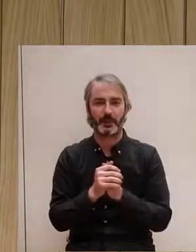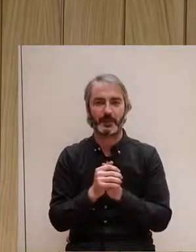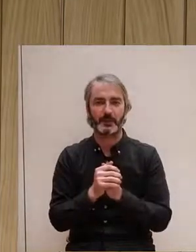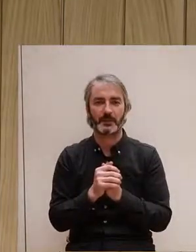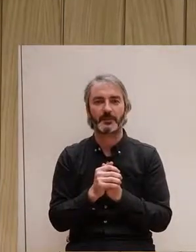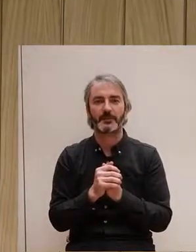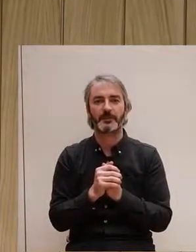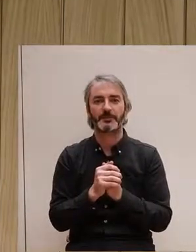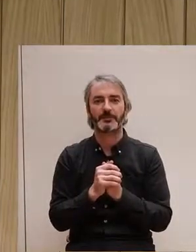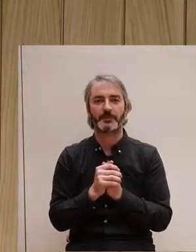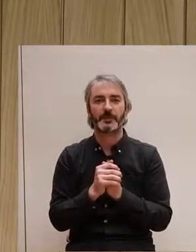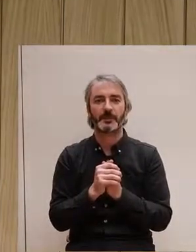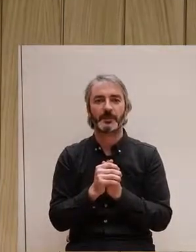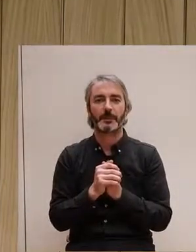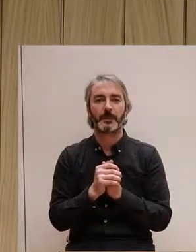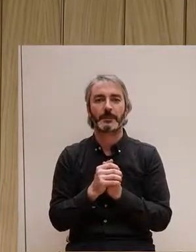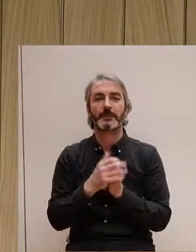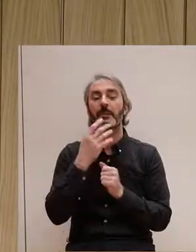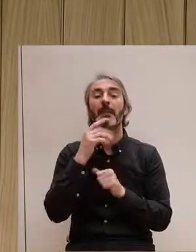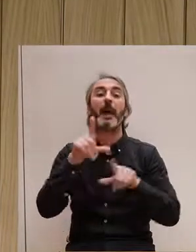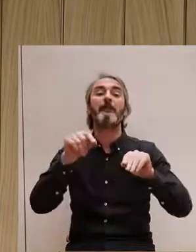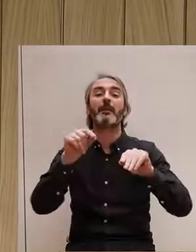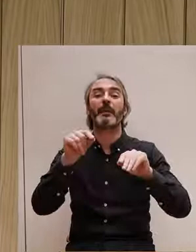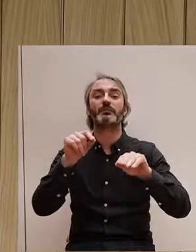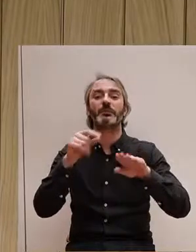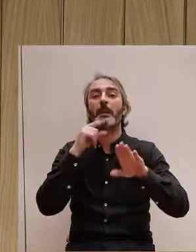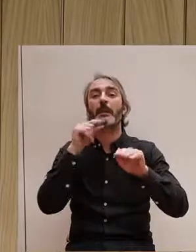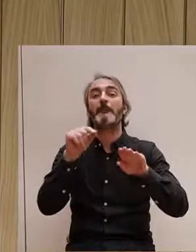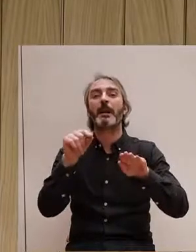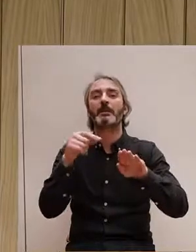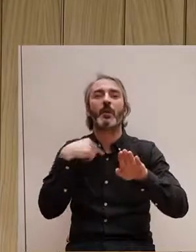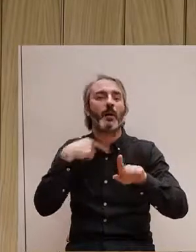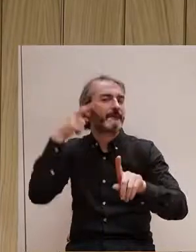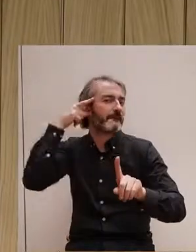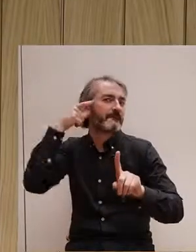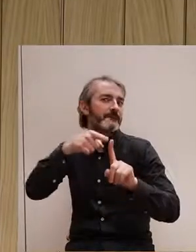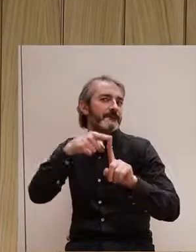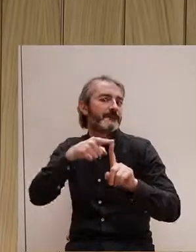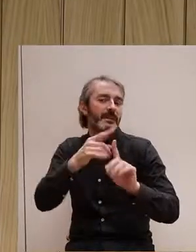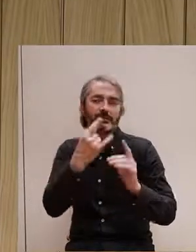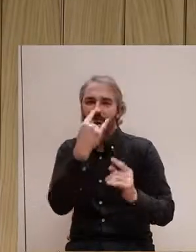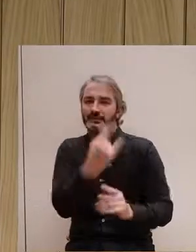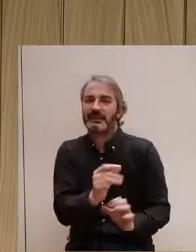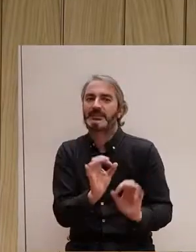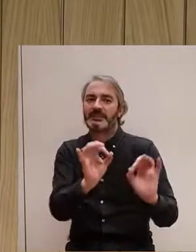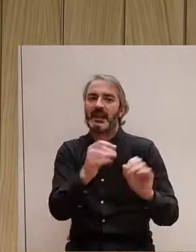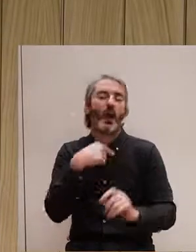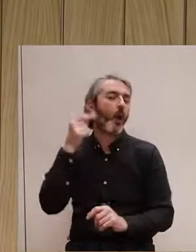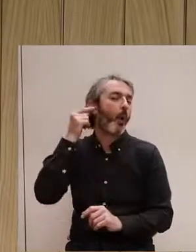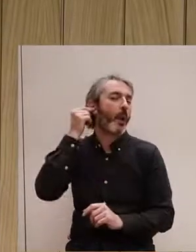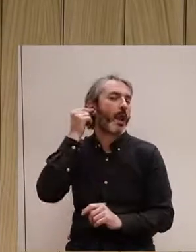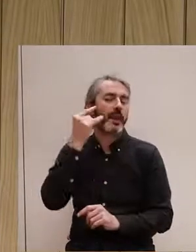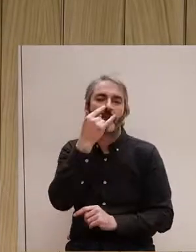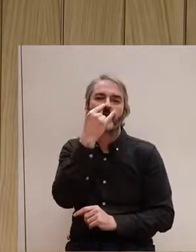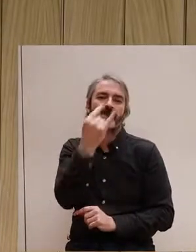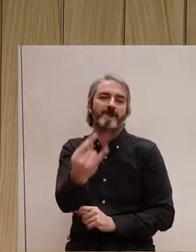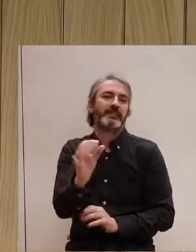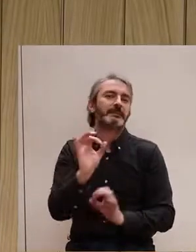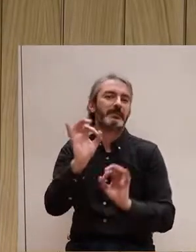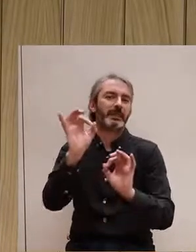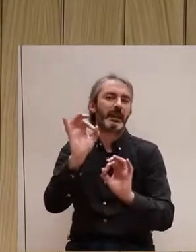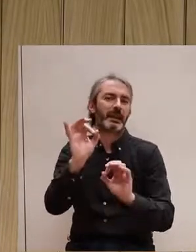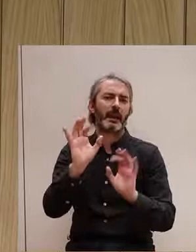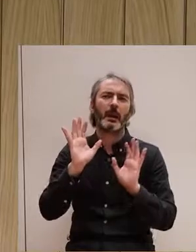fetitxe el tema de que t'agraïn els peus, no? Tu pots tenir un fetitxe amb els peus, un fetitxe amb les orelles, no? Però no